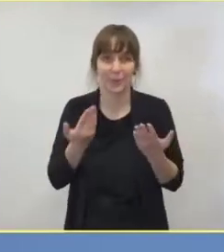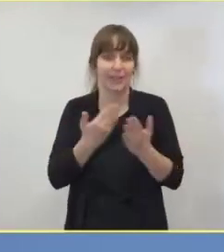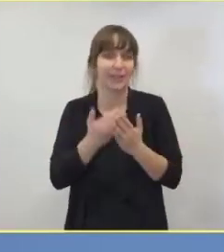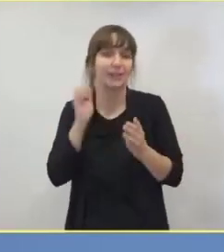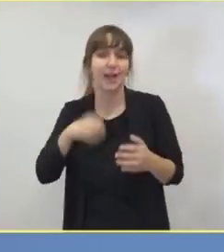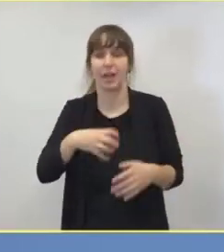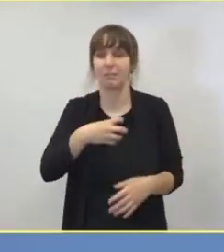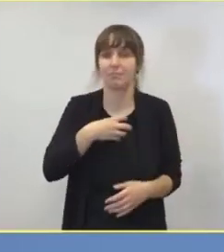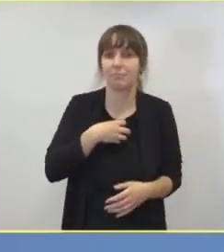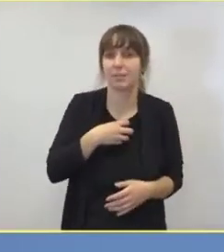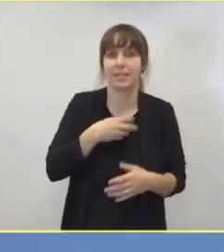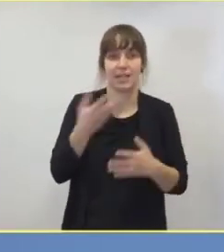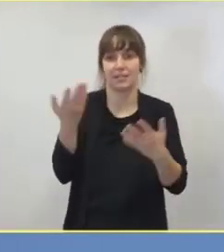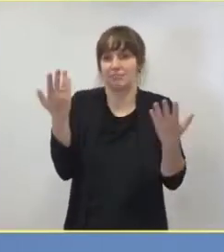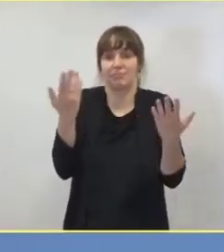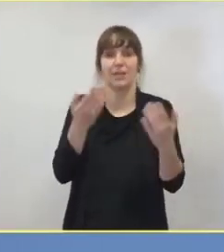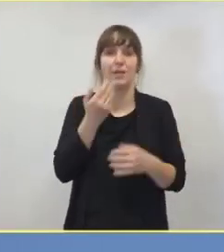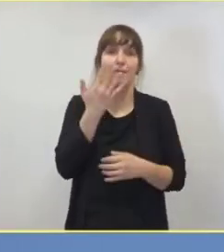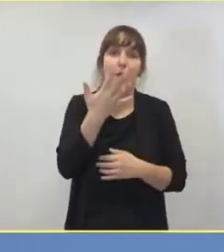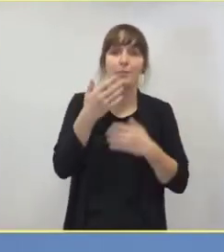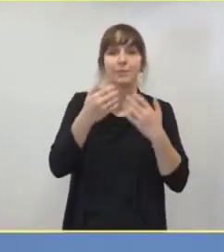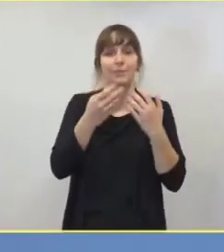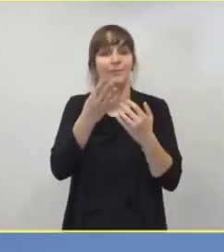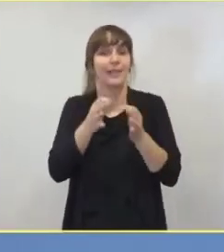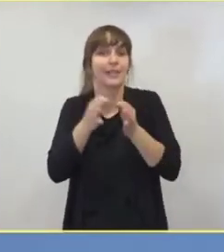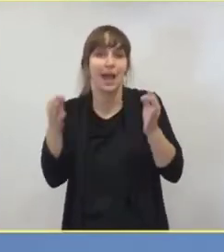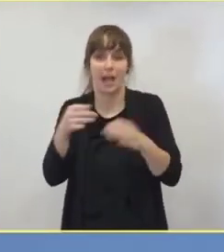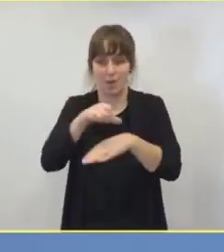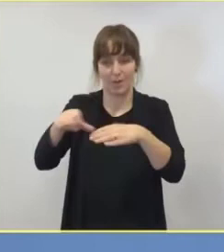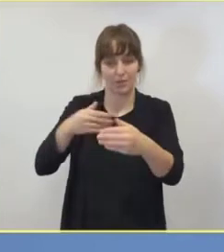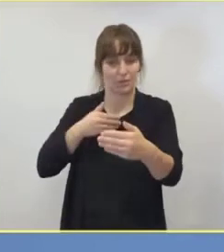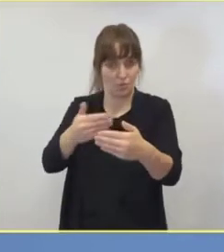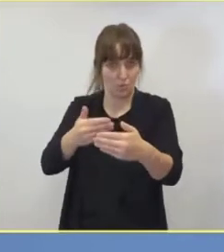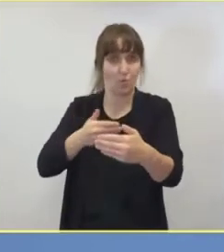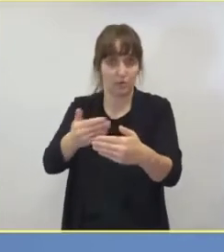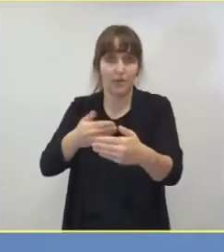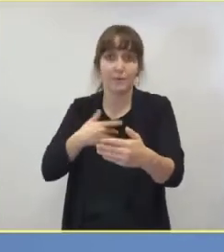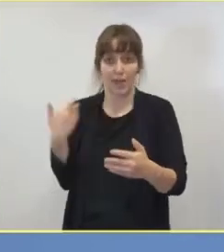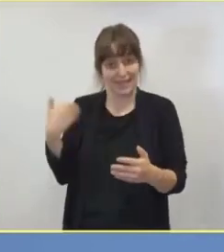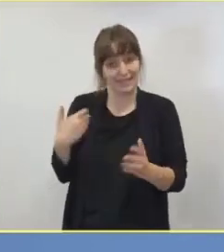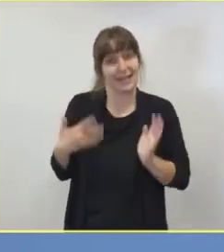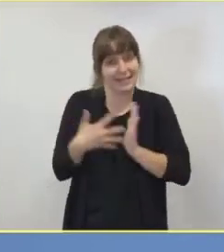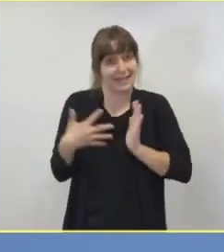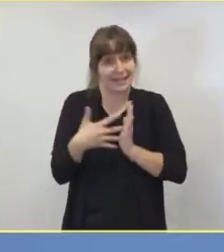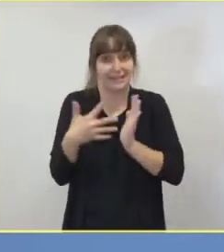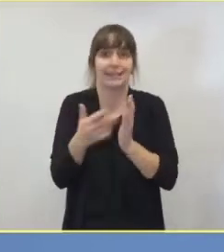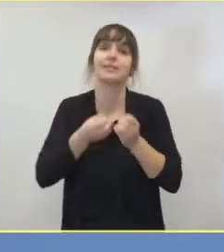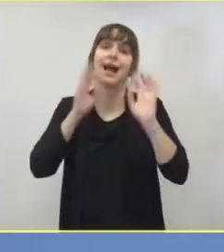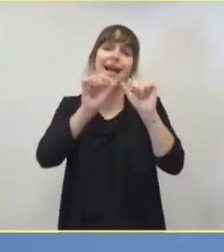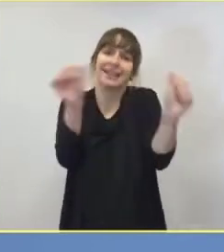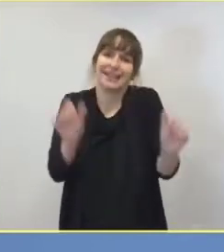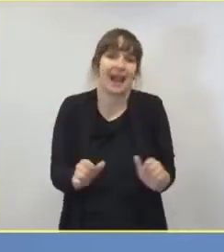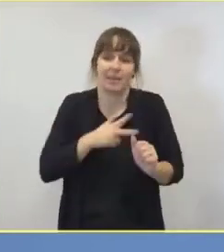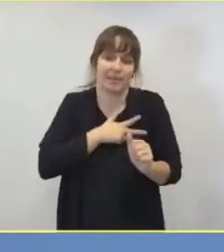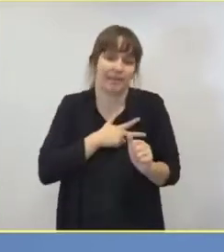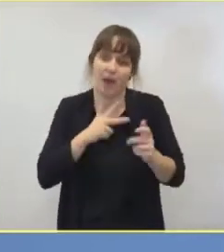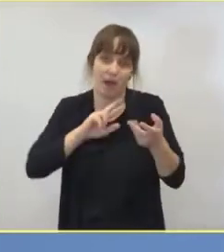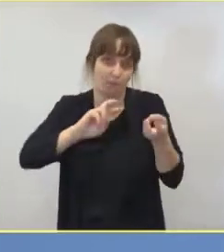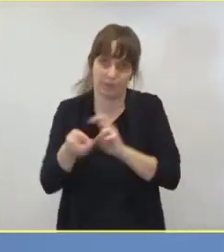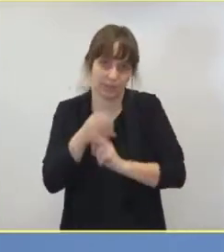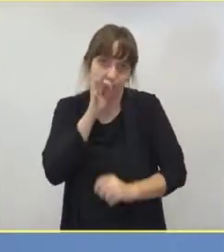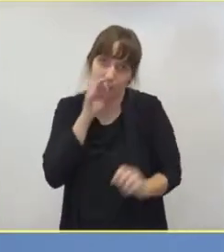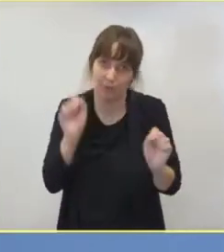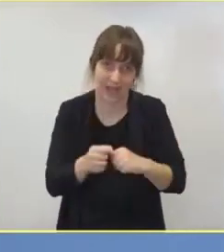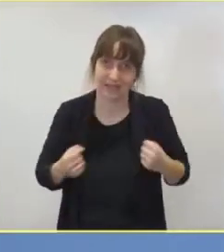Tage vor einer geplanten Operation täglich testen. Das wäre natürlich eine ideale Situation. Das ist aber nicht praktikabel,